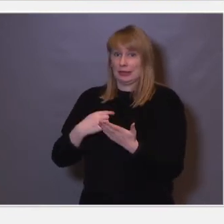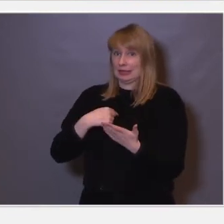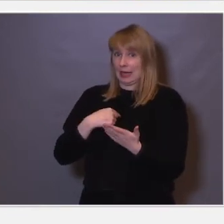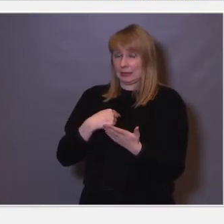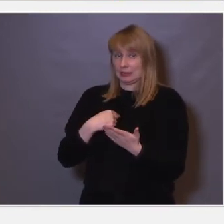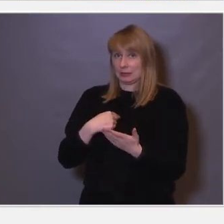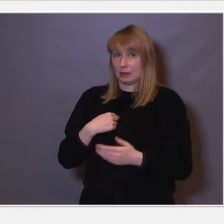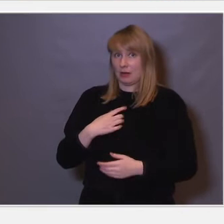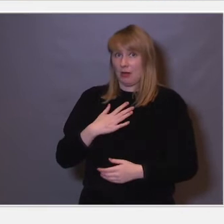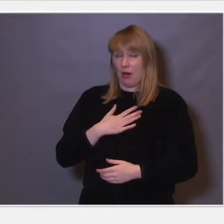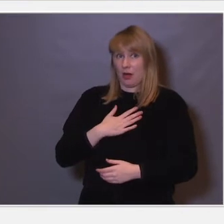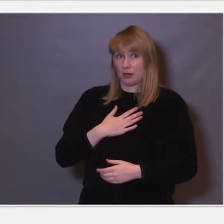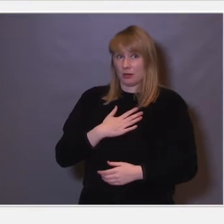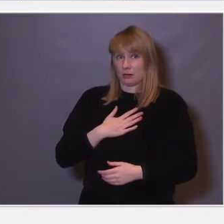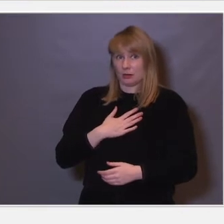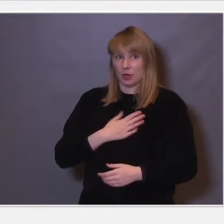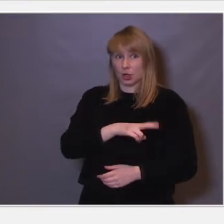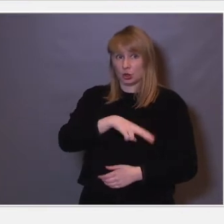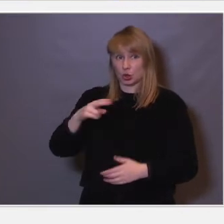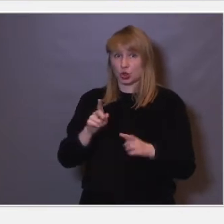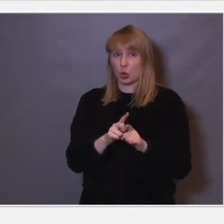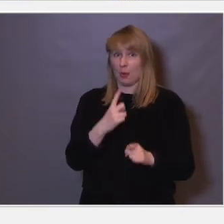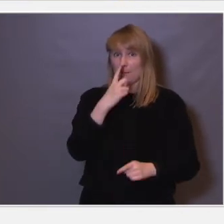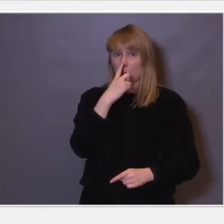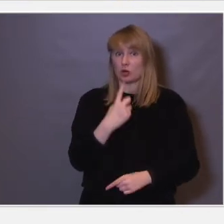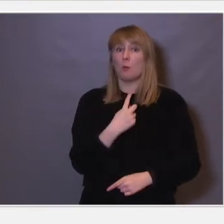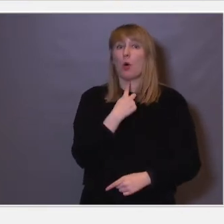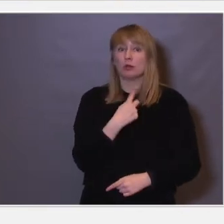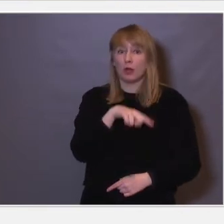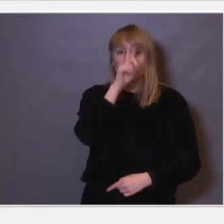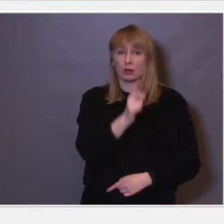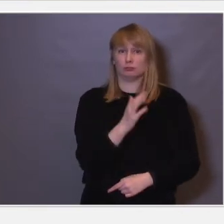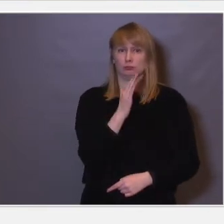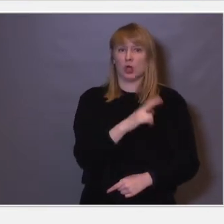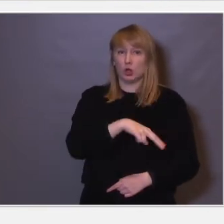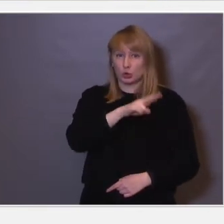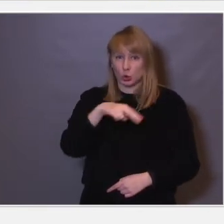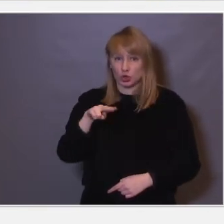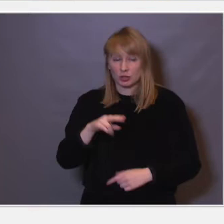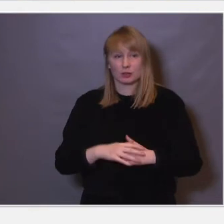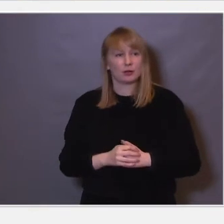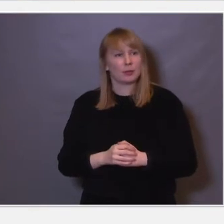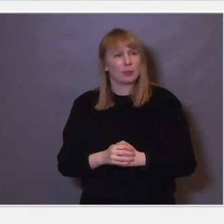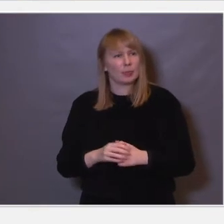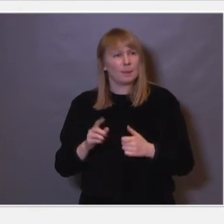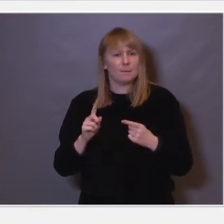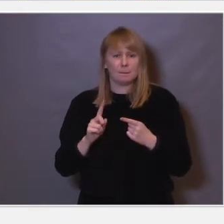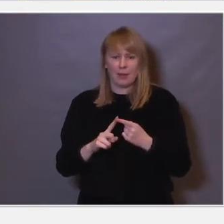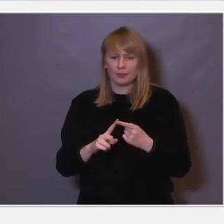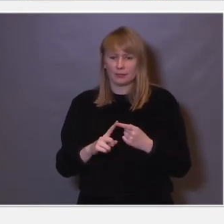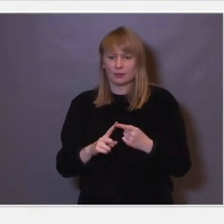Jeg har norsk som morsmål, så derfor snakker jeg flytende norsk. Og når er det dette vinduet